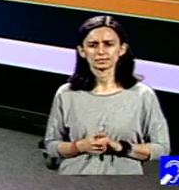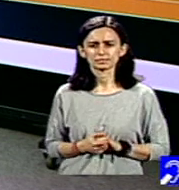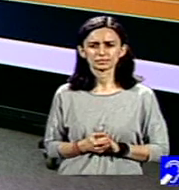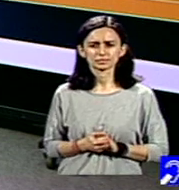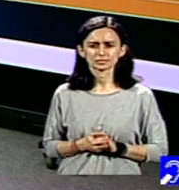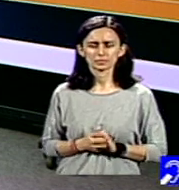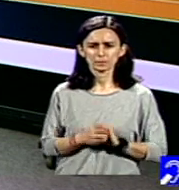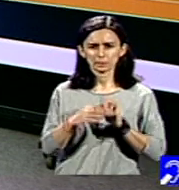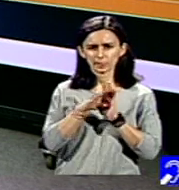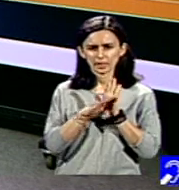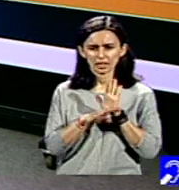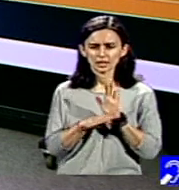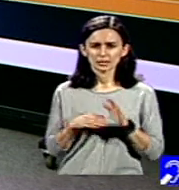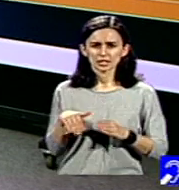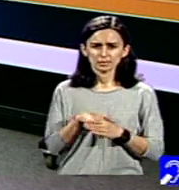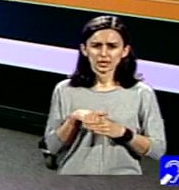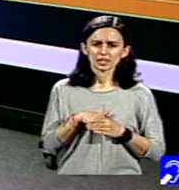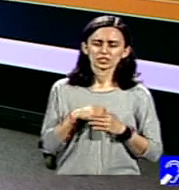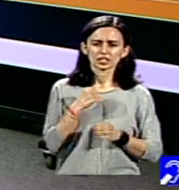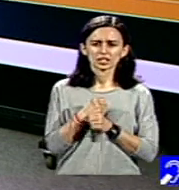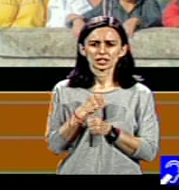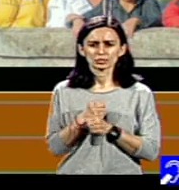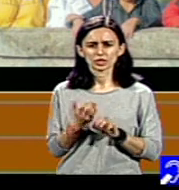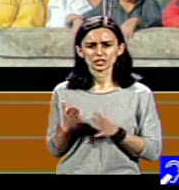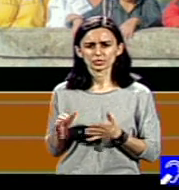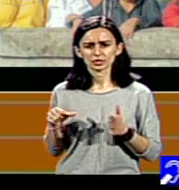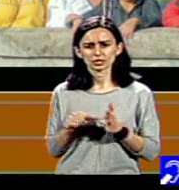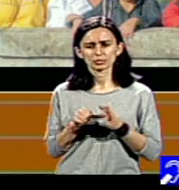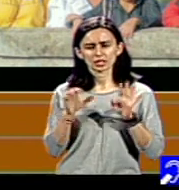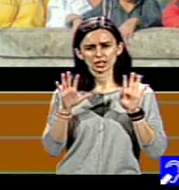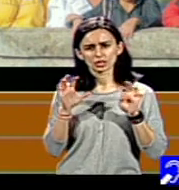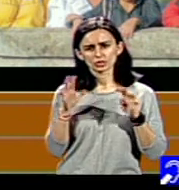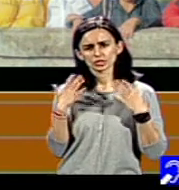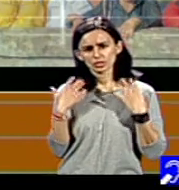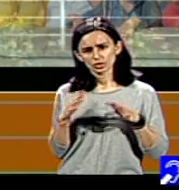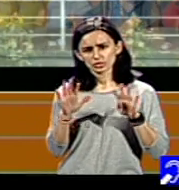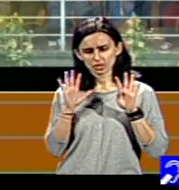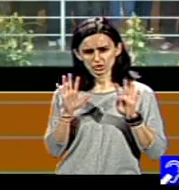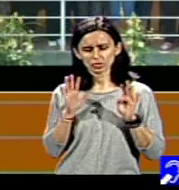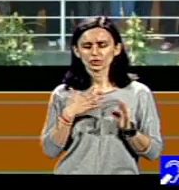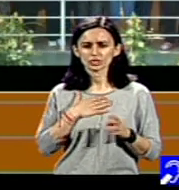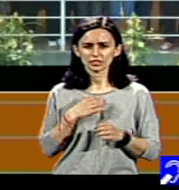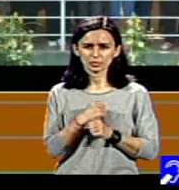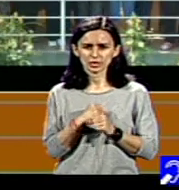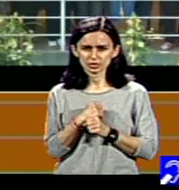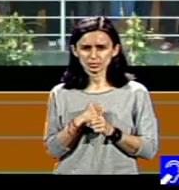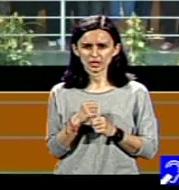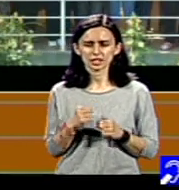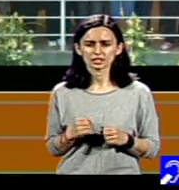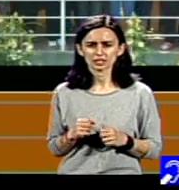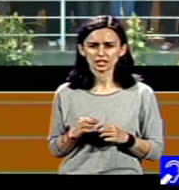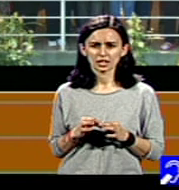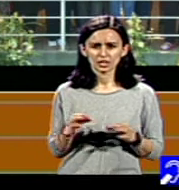Programul nostru de angajare în muncă sprijinită a început în 1999, deci și aici avem o lungă experiență, ca să spun așa.